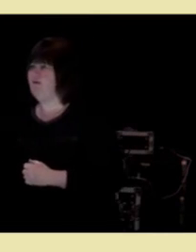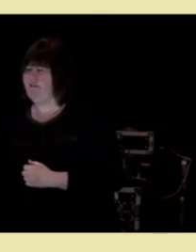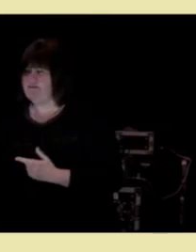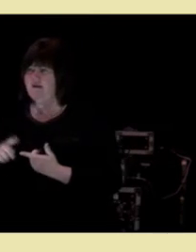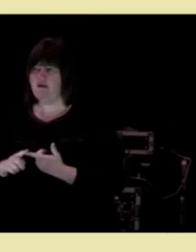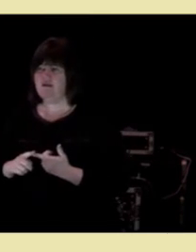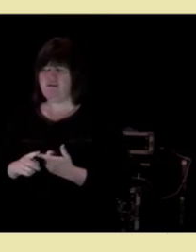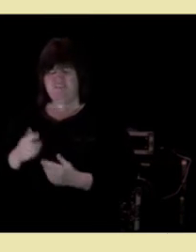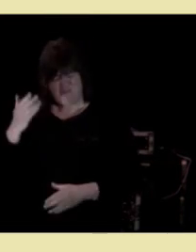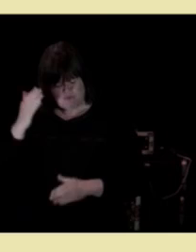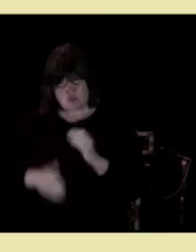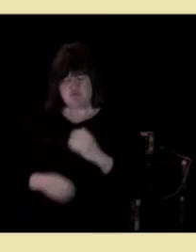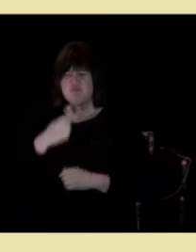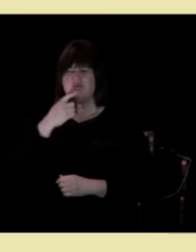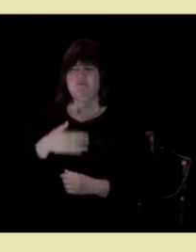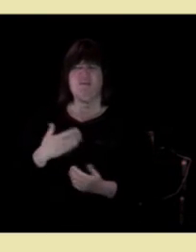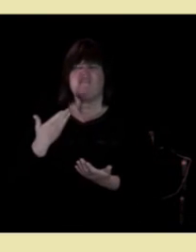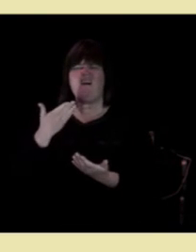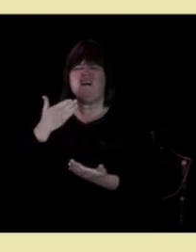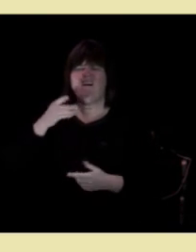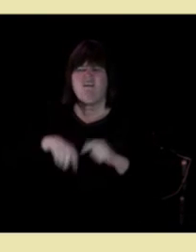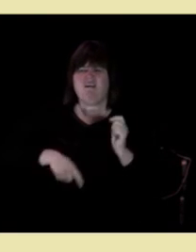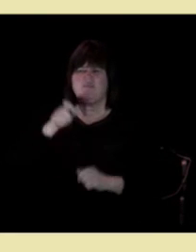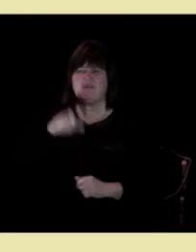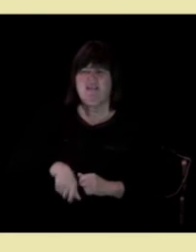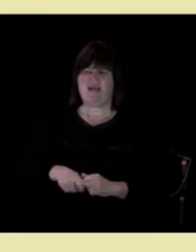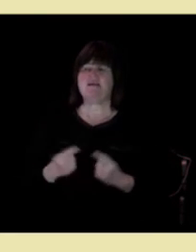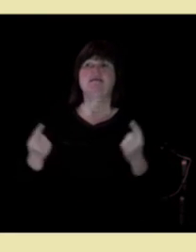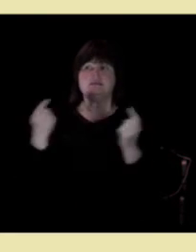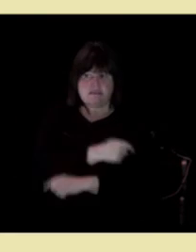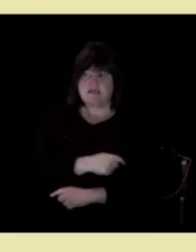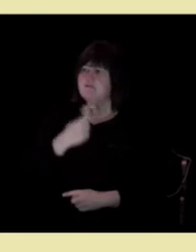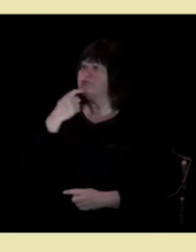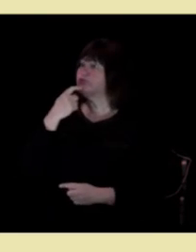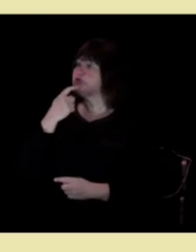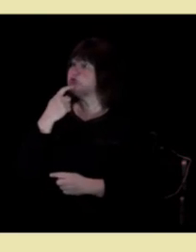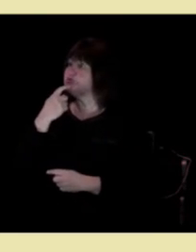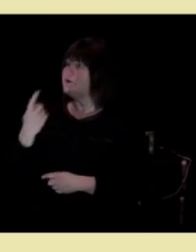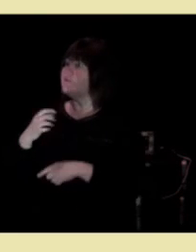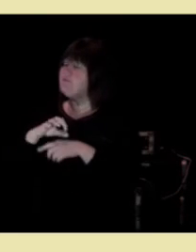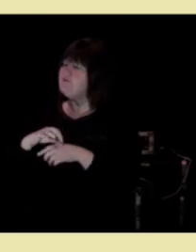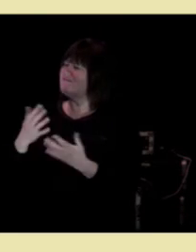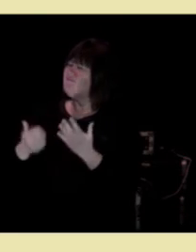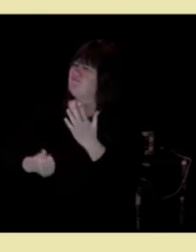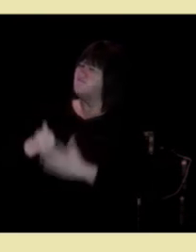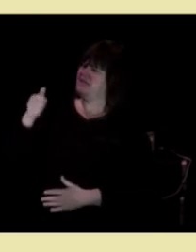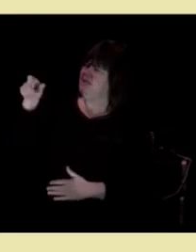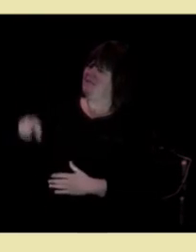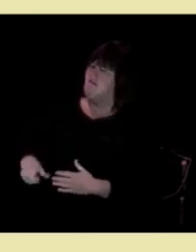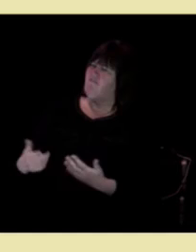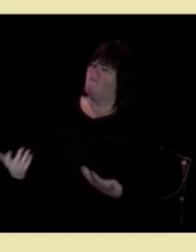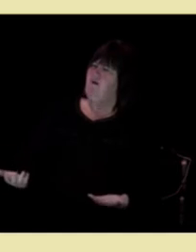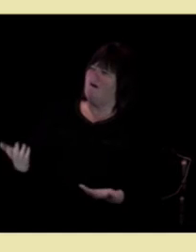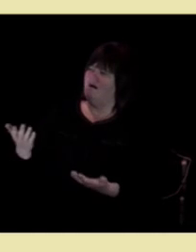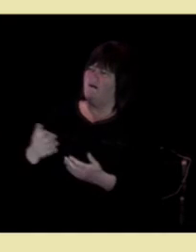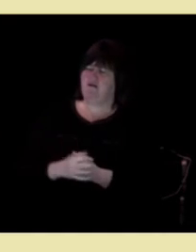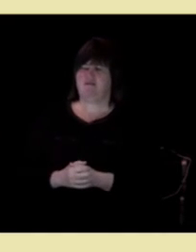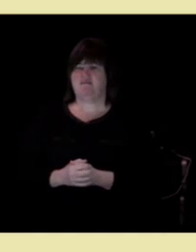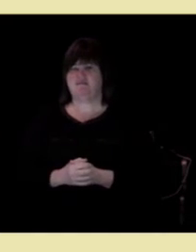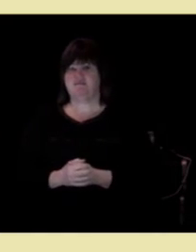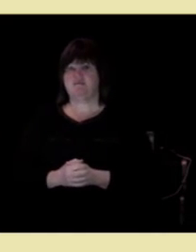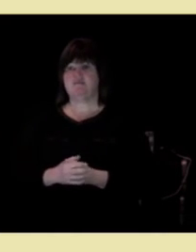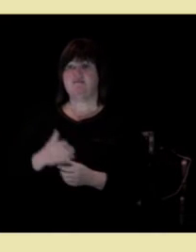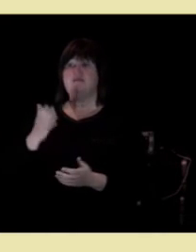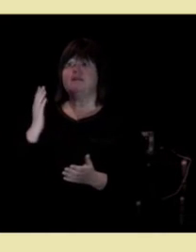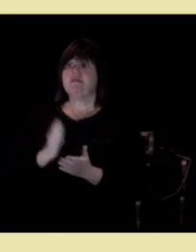i veien med deg og begynner å spørre pasienten hva er det som er viktig for deg. Og det er nettopp det de